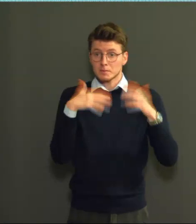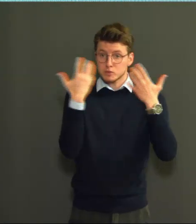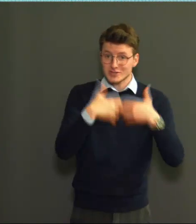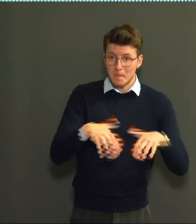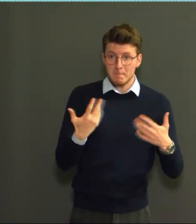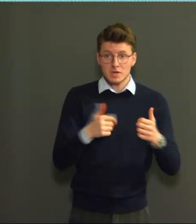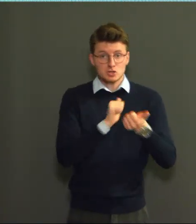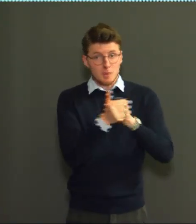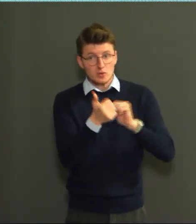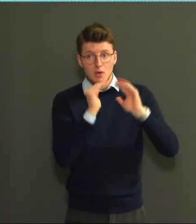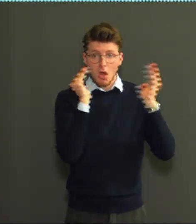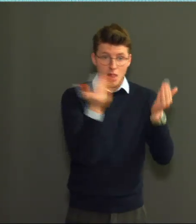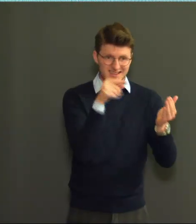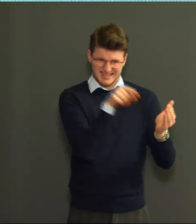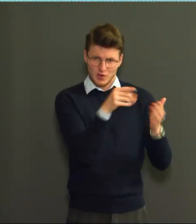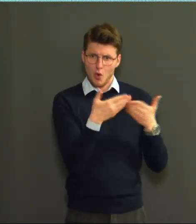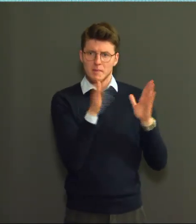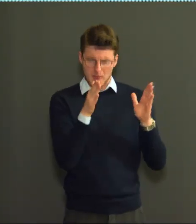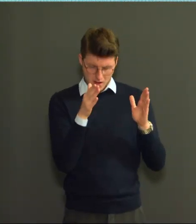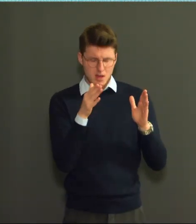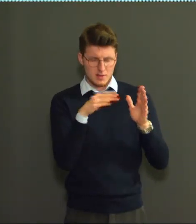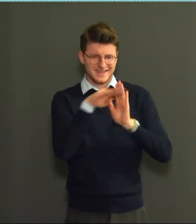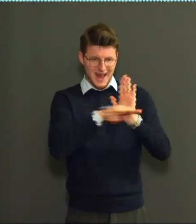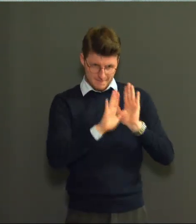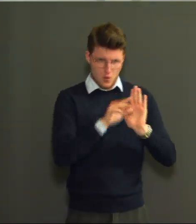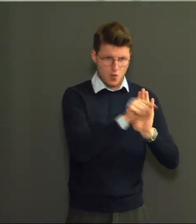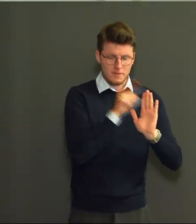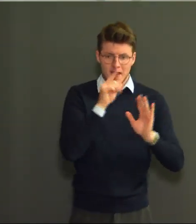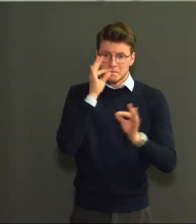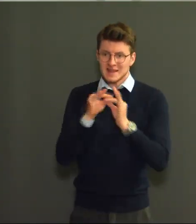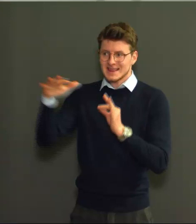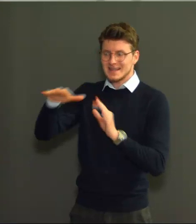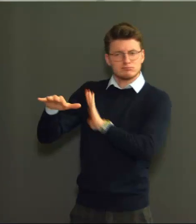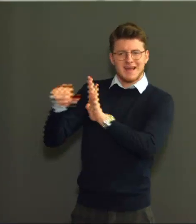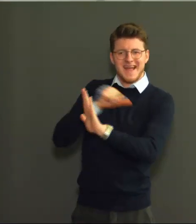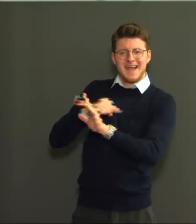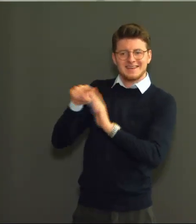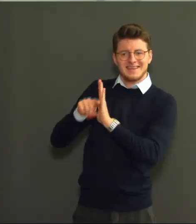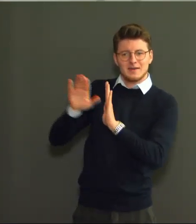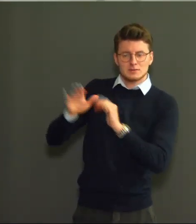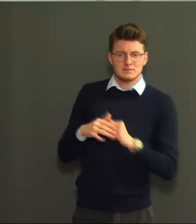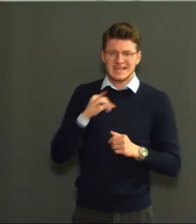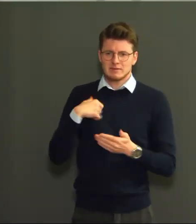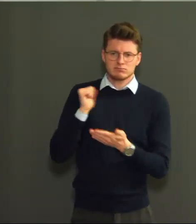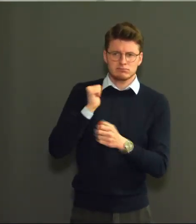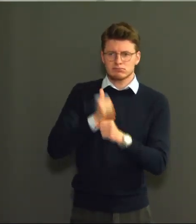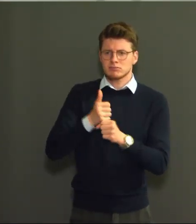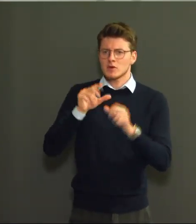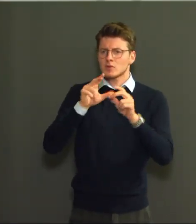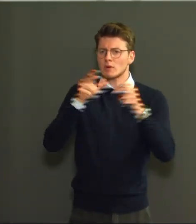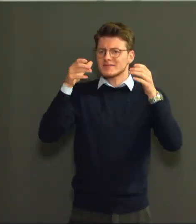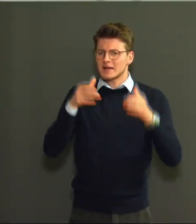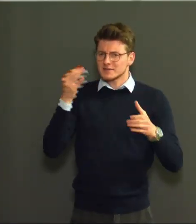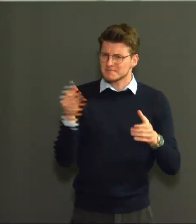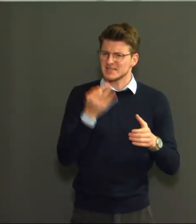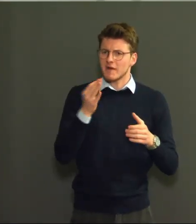enzovoort. Er is een website speciaal voor fabrikanten van luchtzuiveringssystemen. www